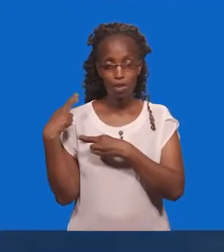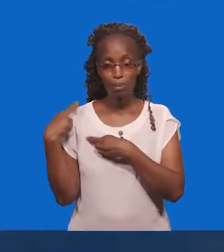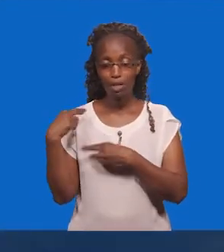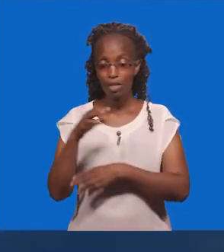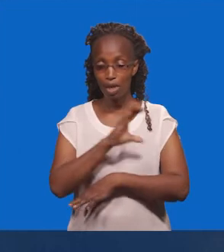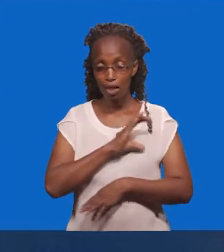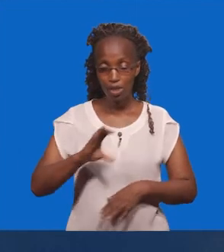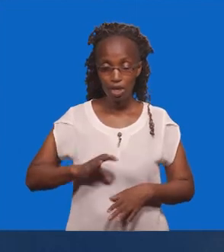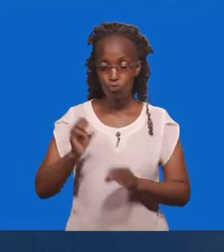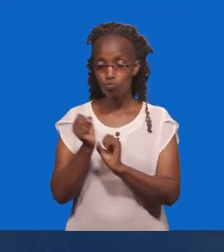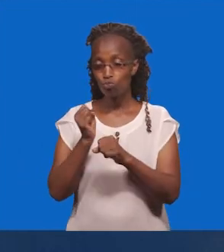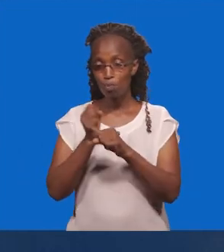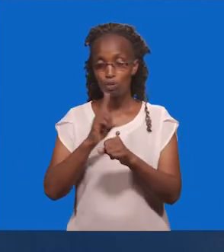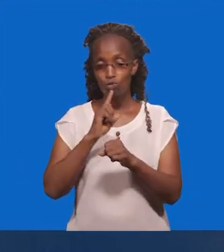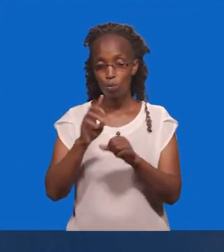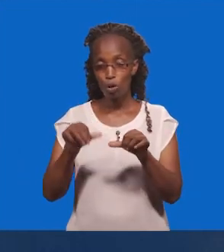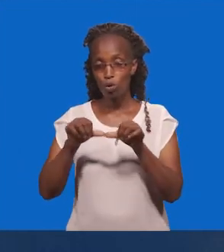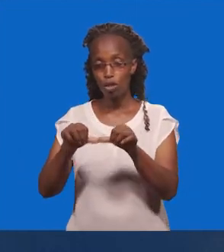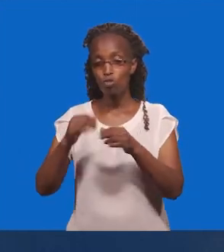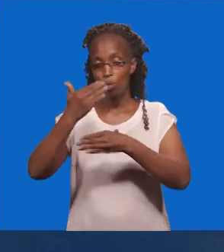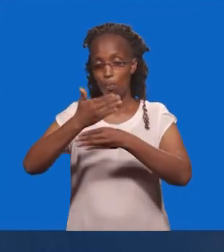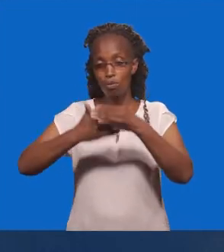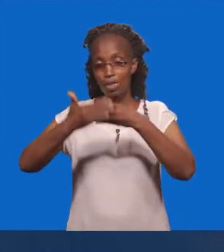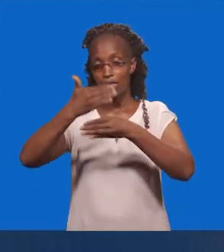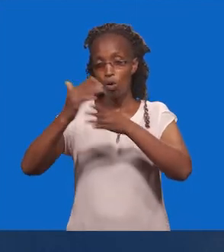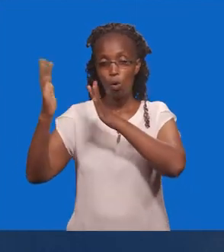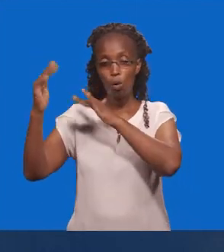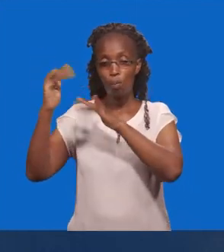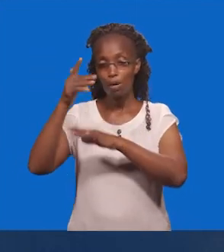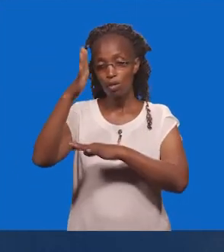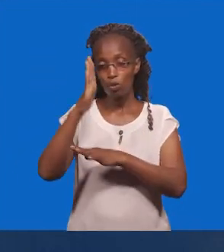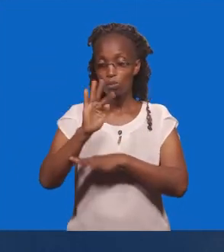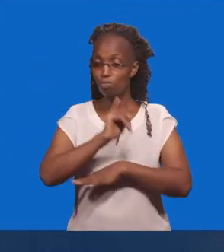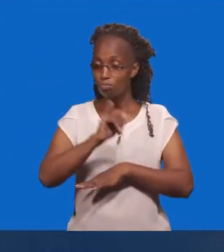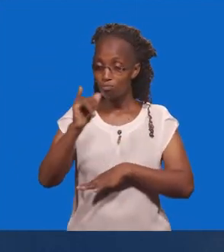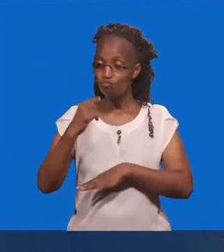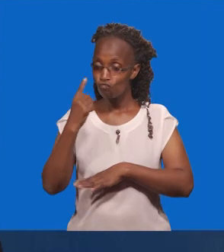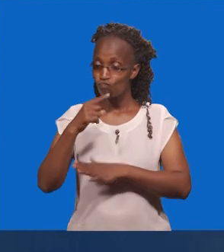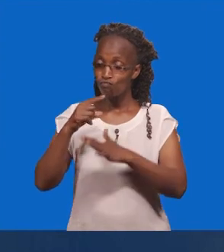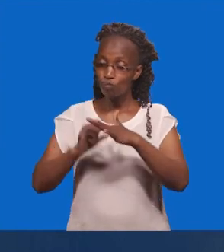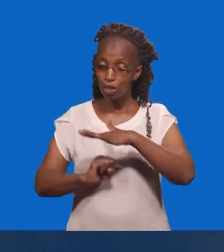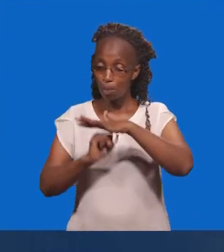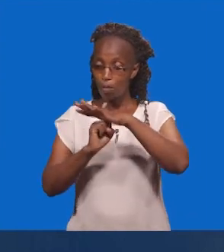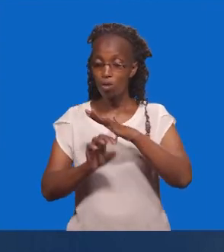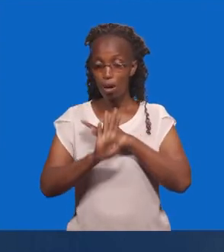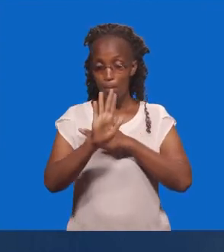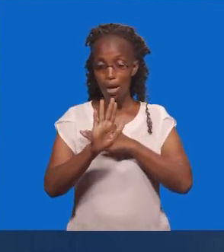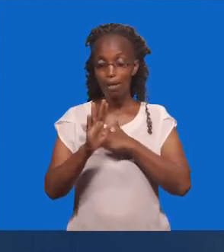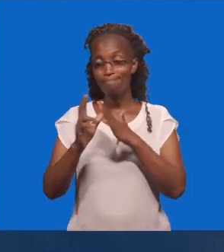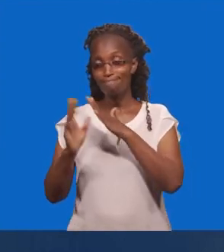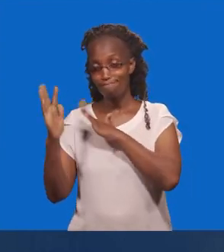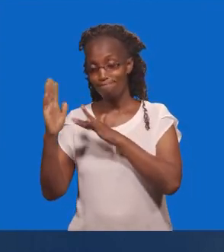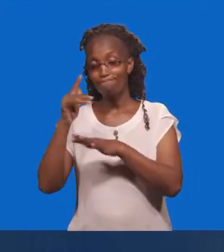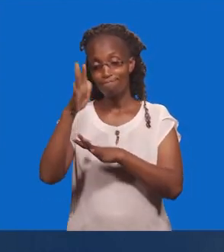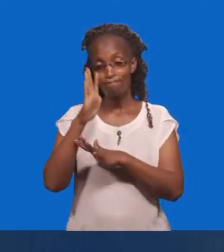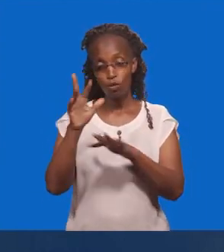Sisi Kama Wa Kristo Kwa Kikisha Kwa Tunajenga Matumaini Yetu Kwa Kike Mwenyezi Mungu Wale Wanao Simamimi Imani Yoba Sikatika Mungu Na Mungu